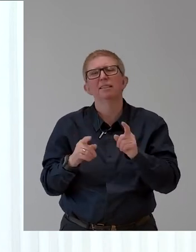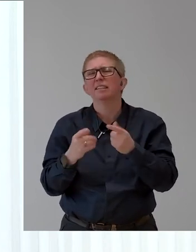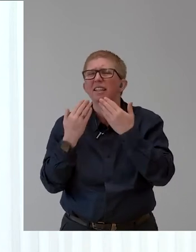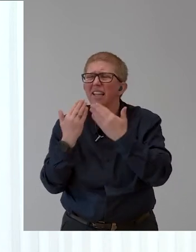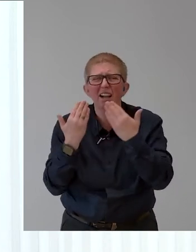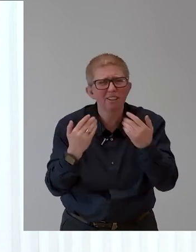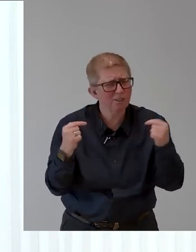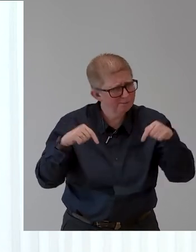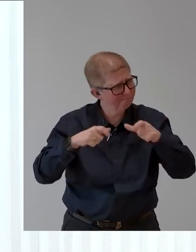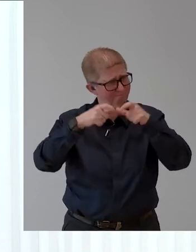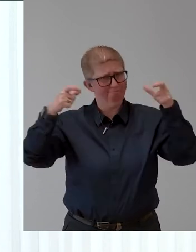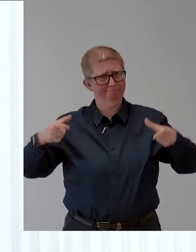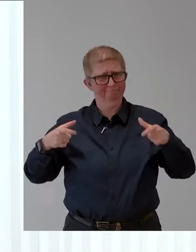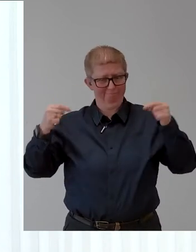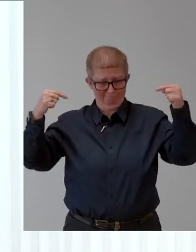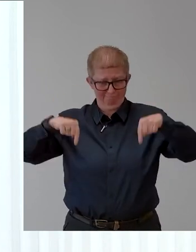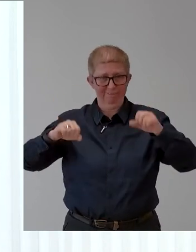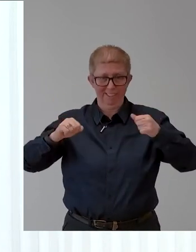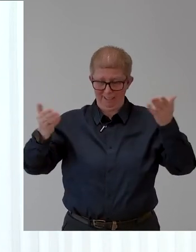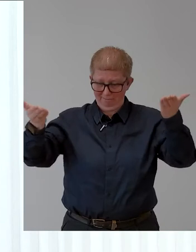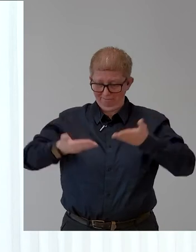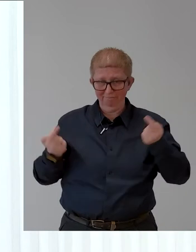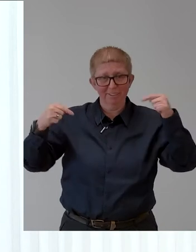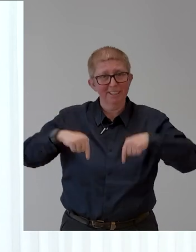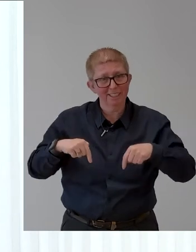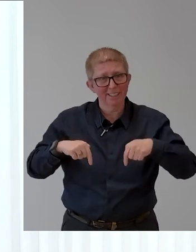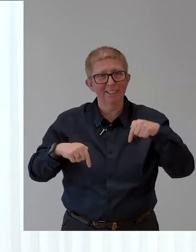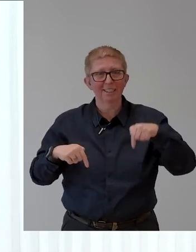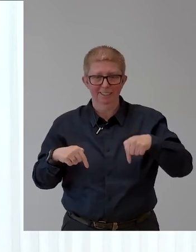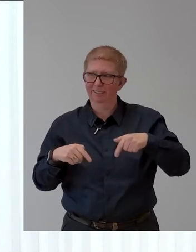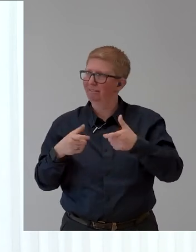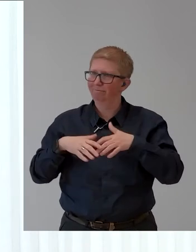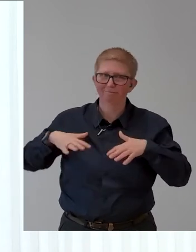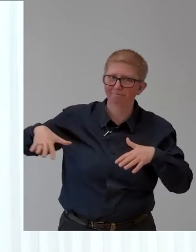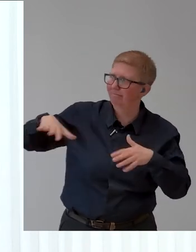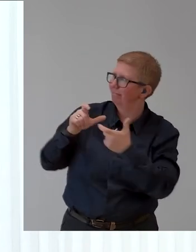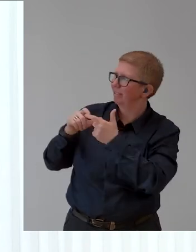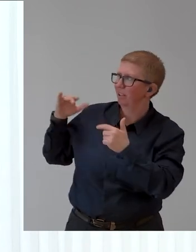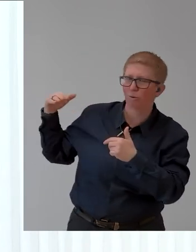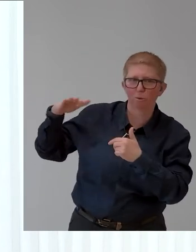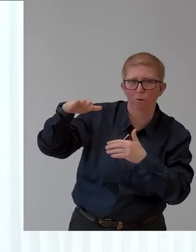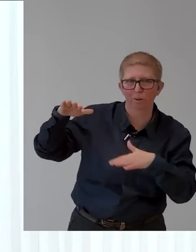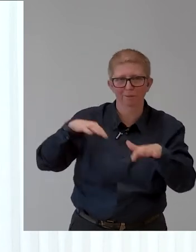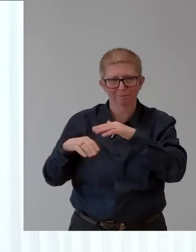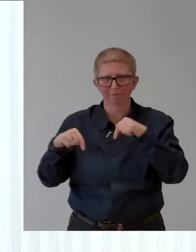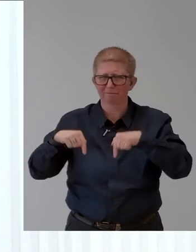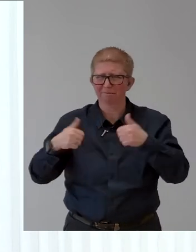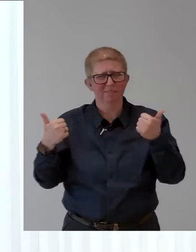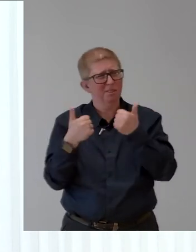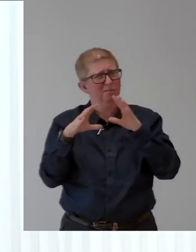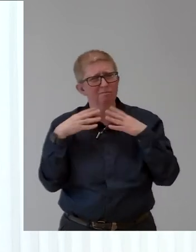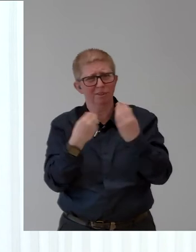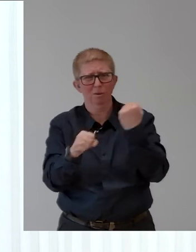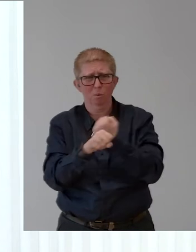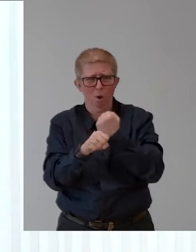in Bank Austria-Kaiserwasser in your studios and the good cooperation that we can experience with your team here.